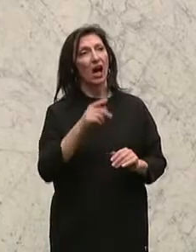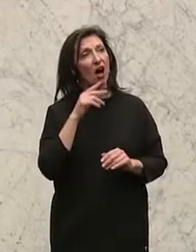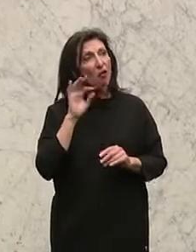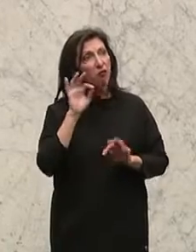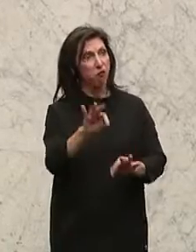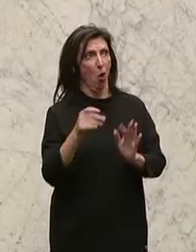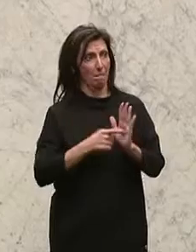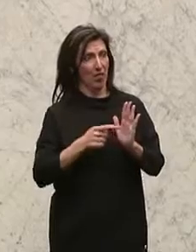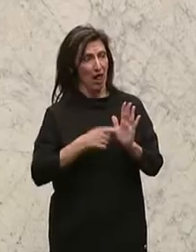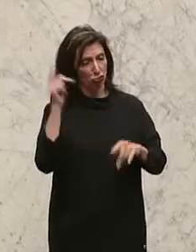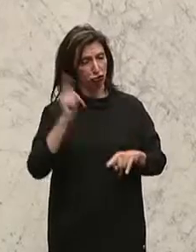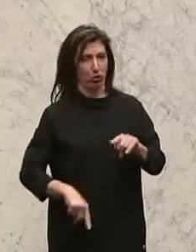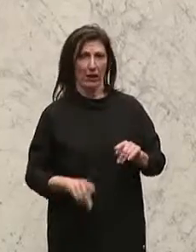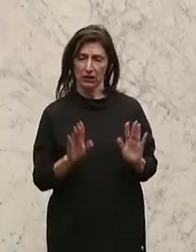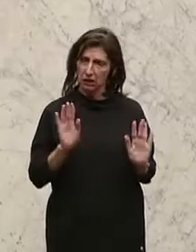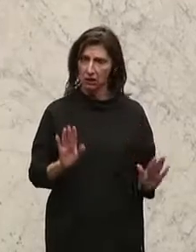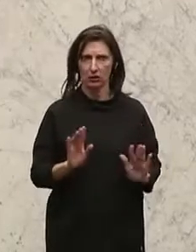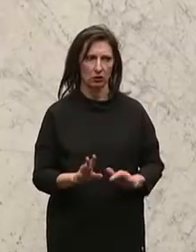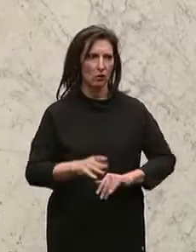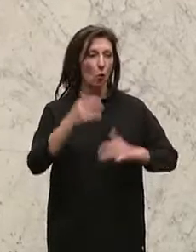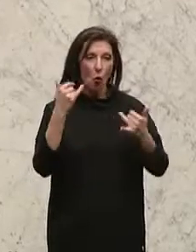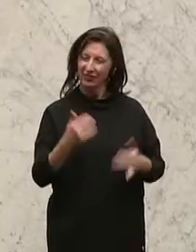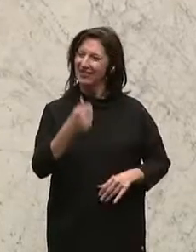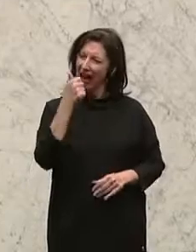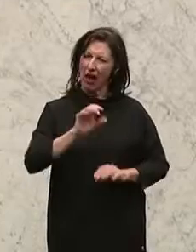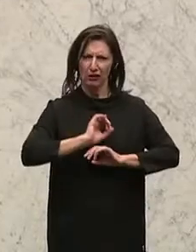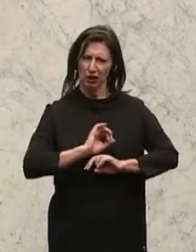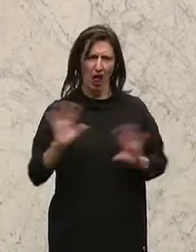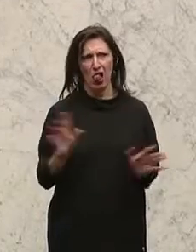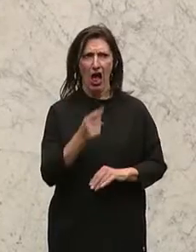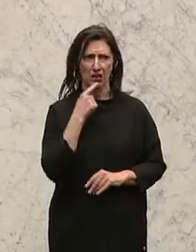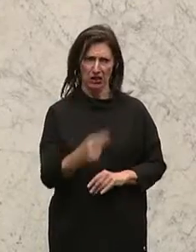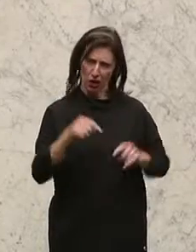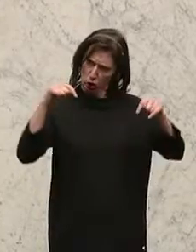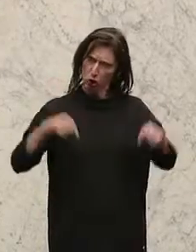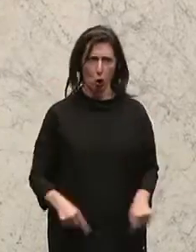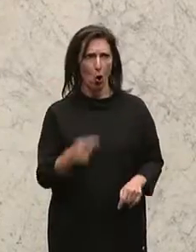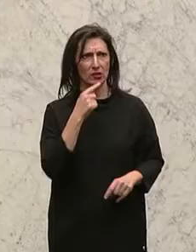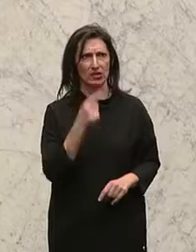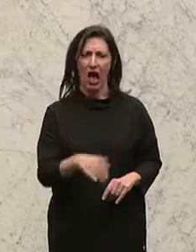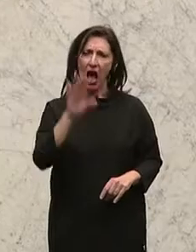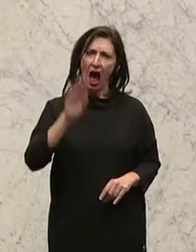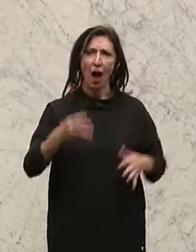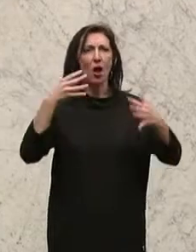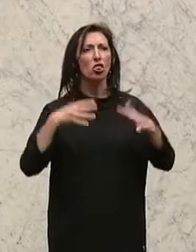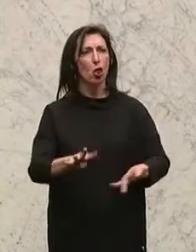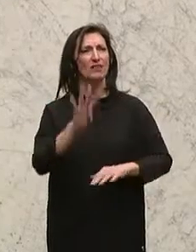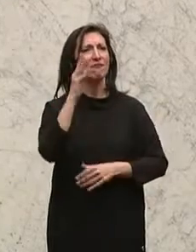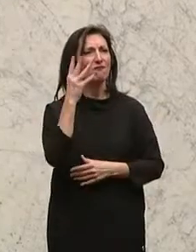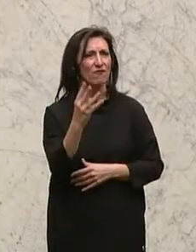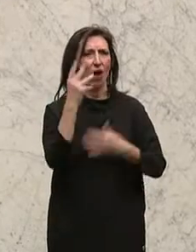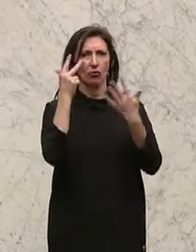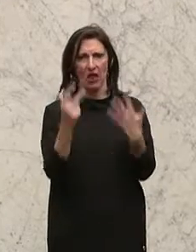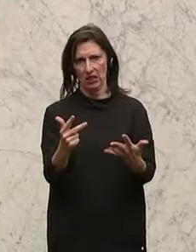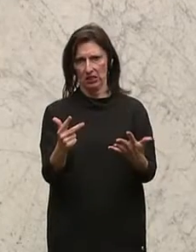Das ist nicht falsch und ich sage Ihnen jetzt eines ganz klipp und klar von dieser Stelle hier. Seit 1984